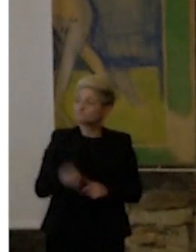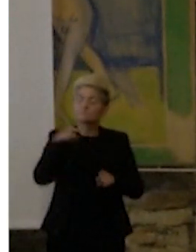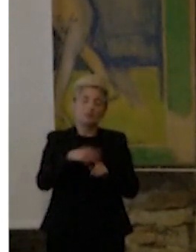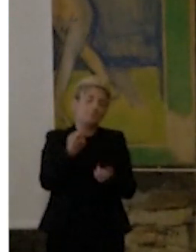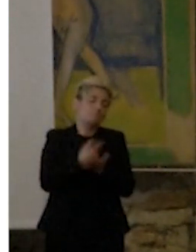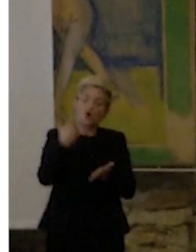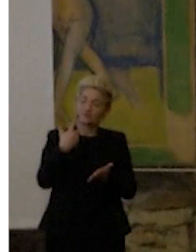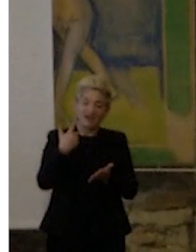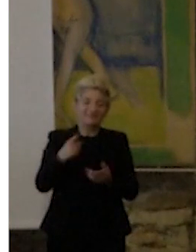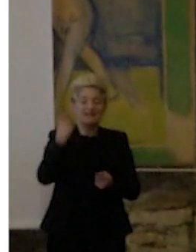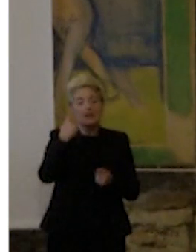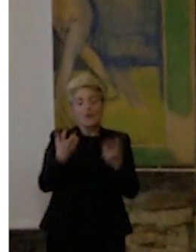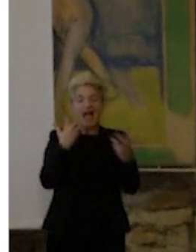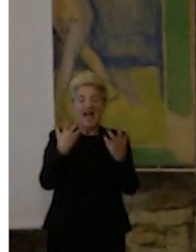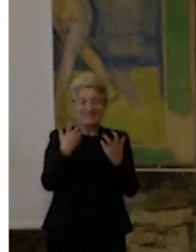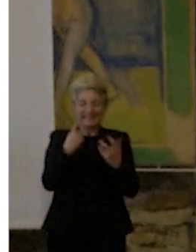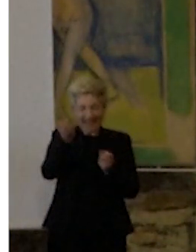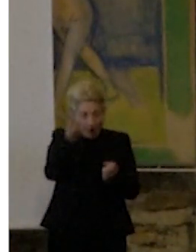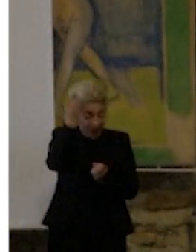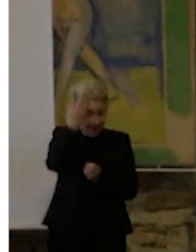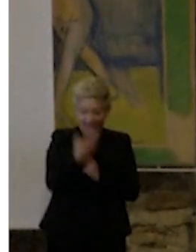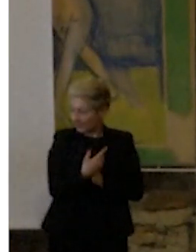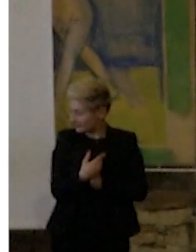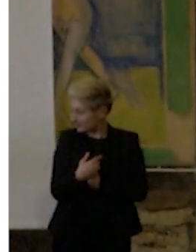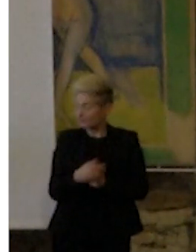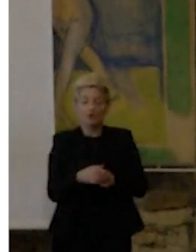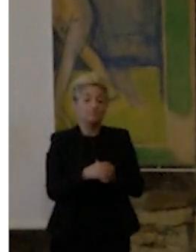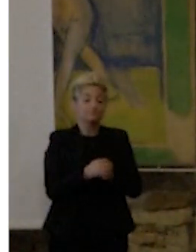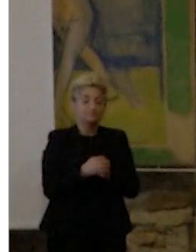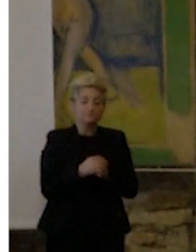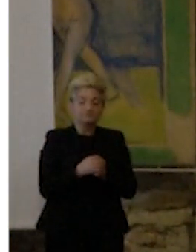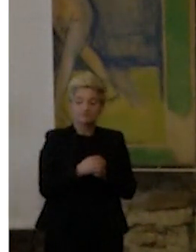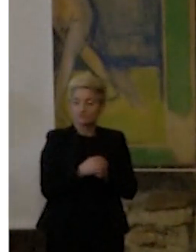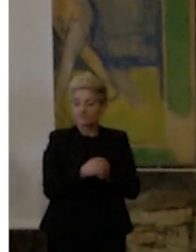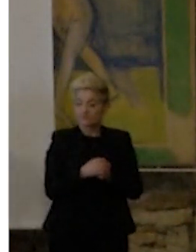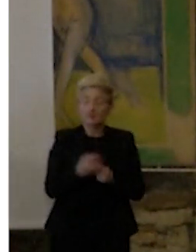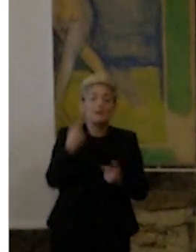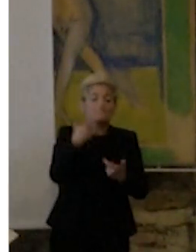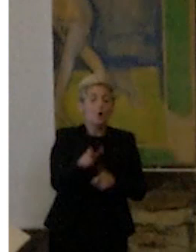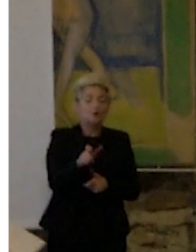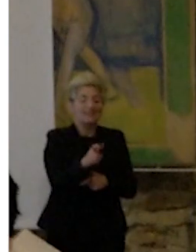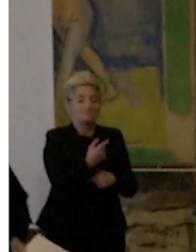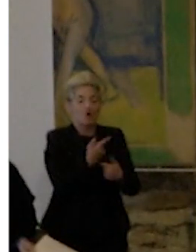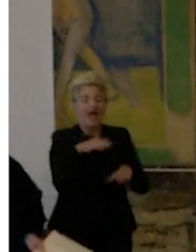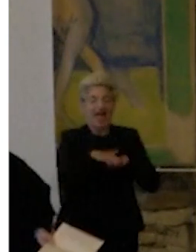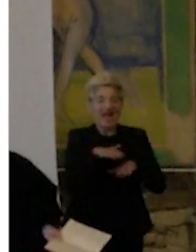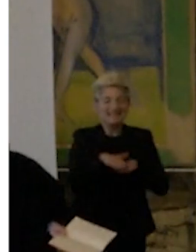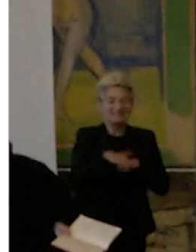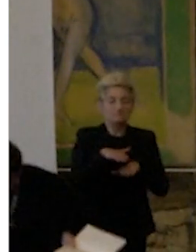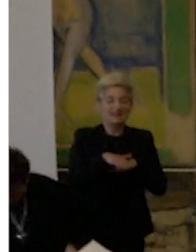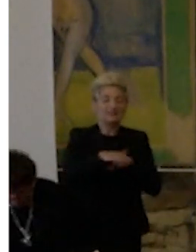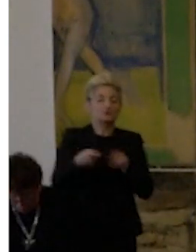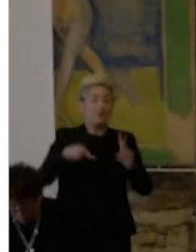dimensione estetica della tattilità, perché le cose sono pausate, l'esperienza è meglio